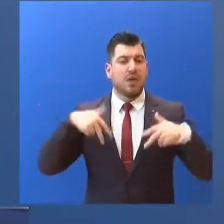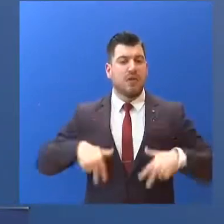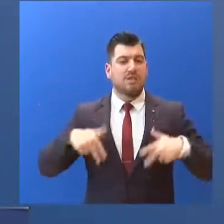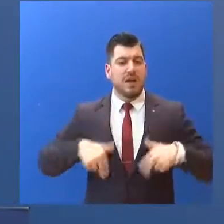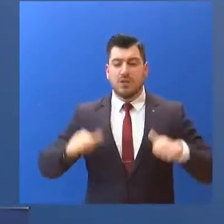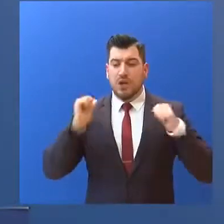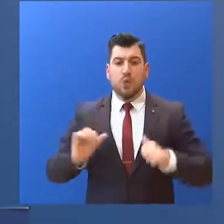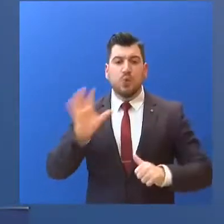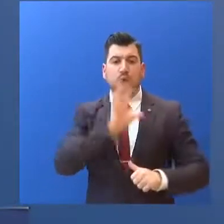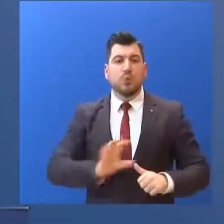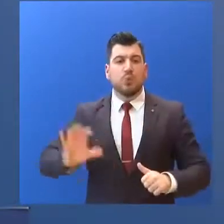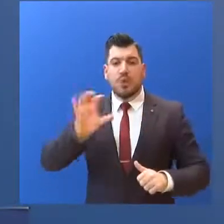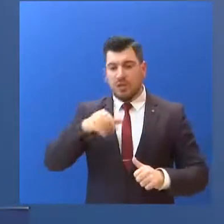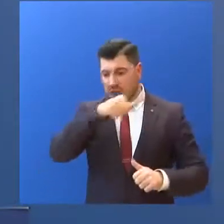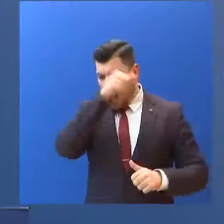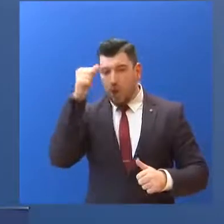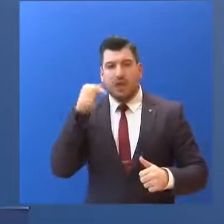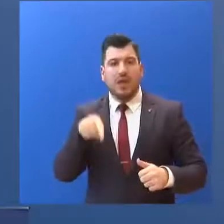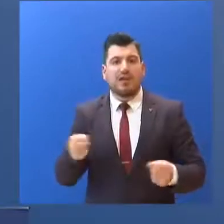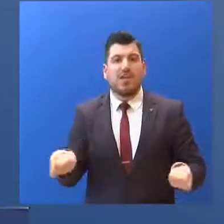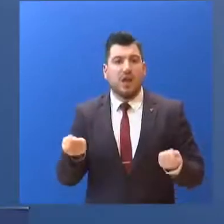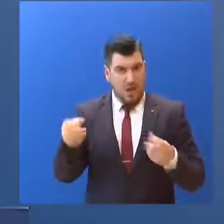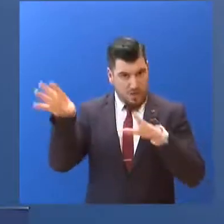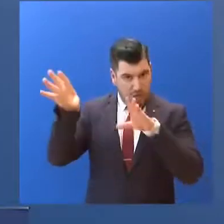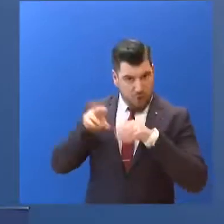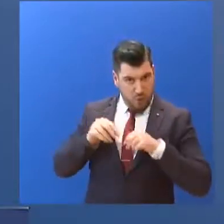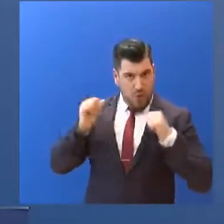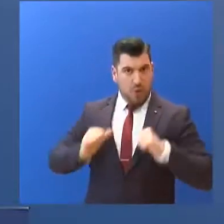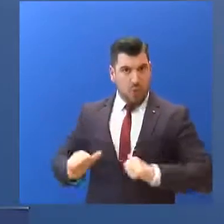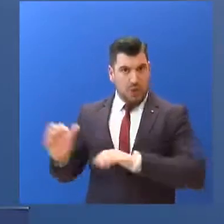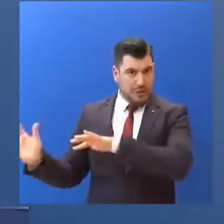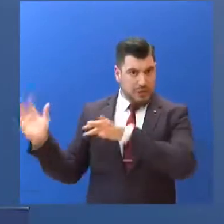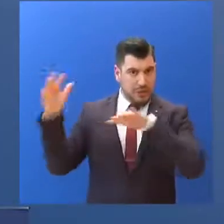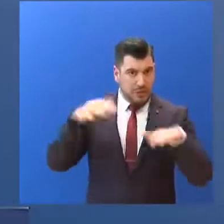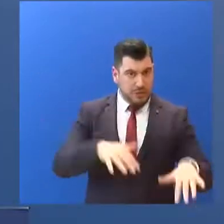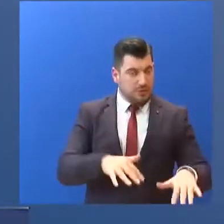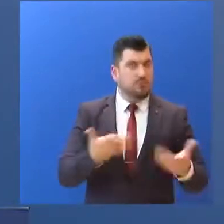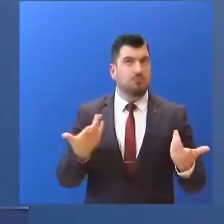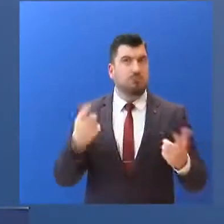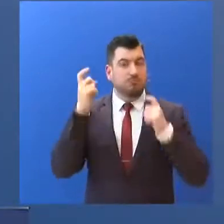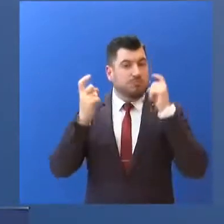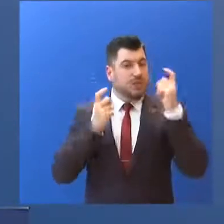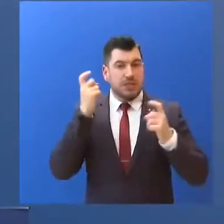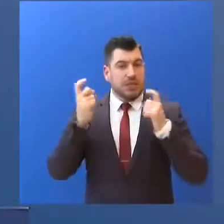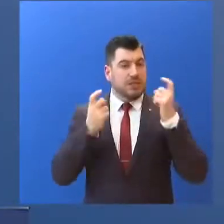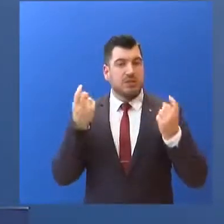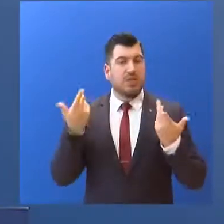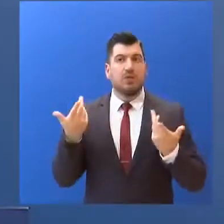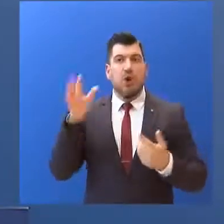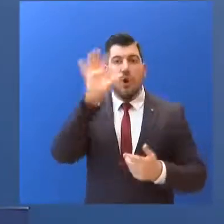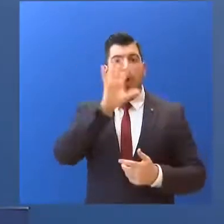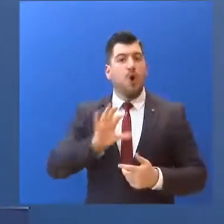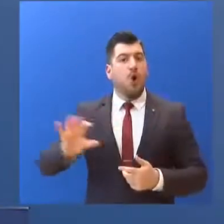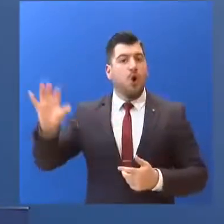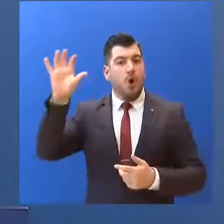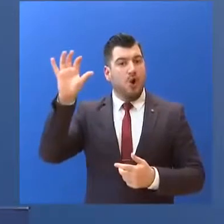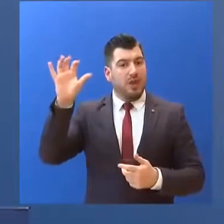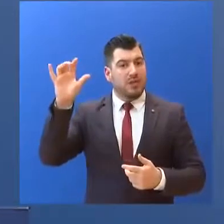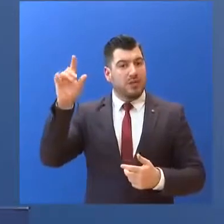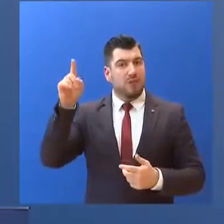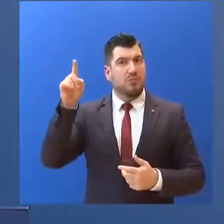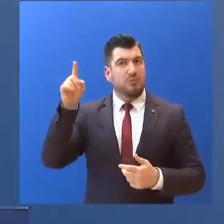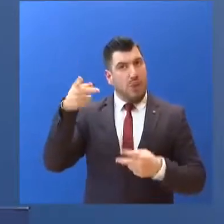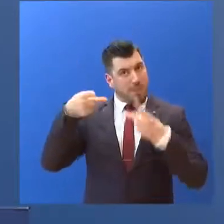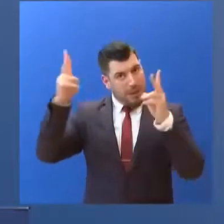την τουριστική σεζόν. Θα δεχτούμε φέτος τουρίστες... και αν ναι, με ποια κριτήρια υπάρχει σκέψη... να εκδοθεί λίστα χωρών που οι πολίτες τους θα μπορούν να έρθουν στην